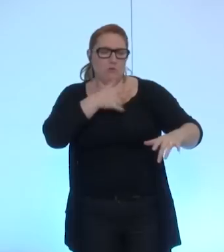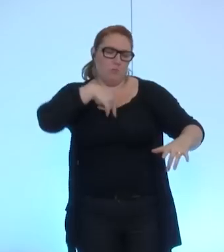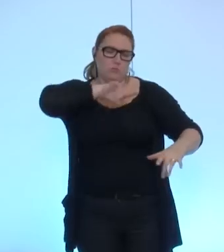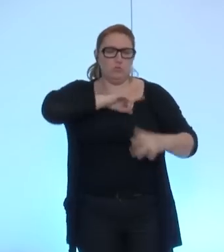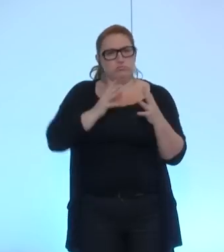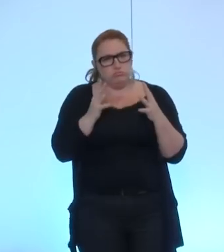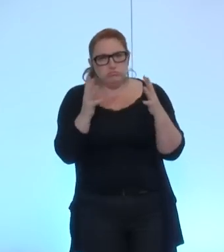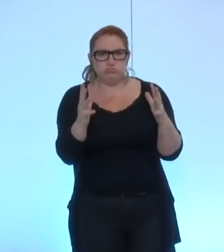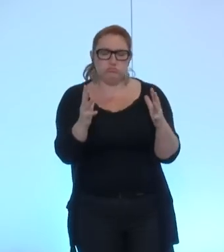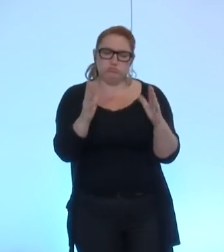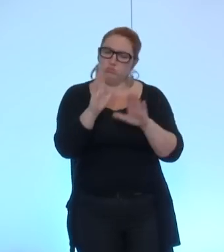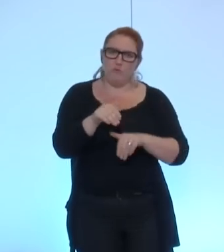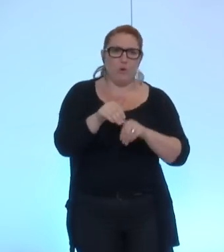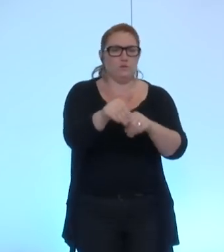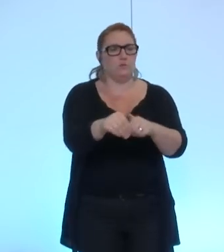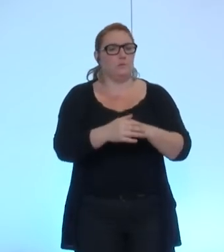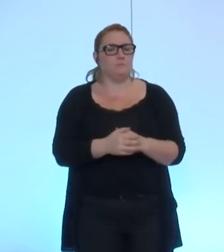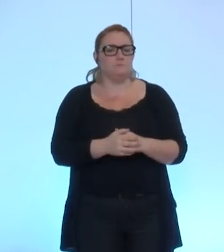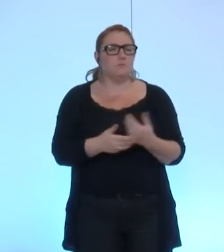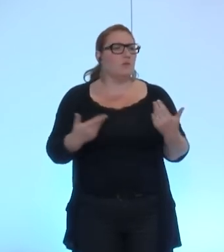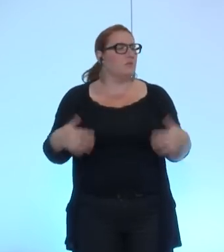Nous avons eu, après de nombreux échanges,